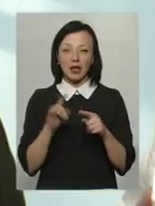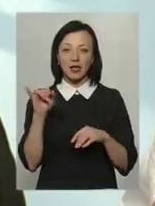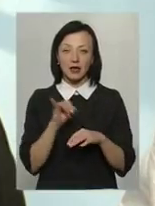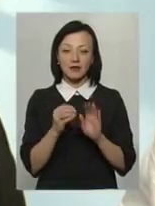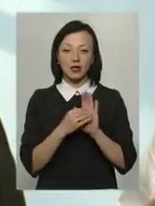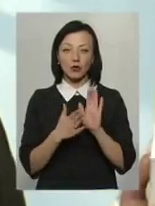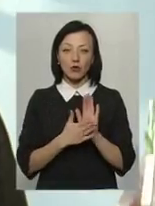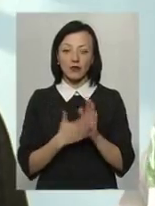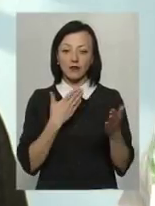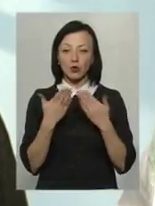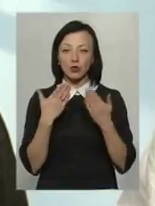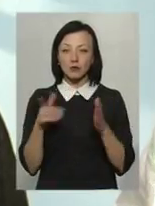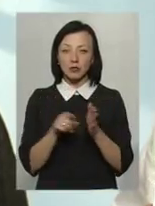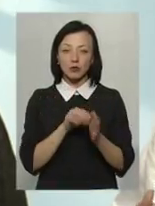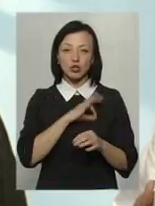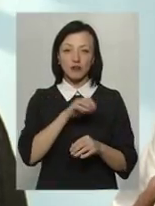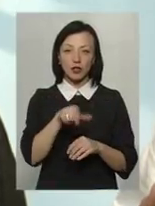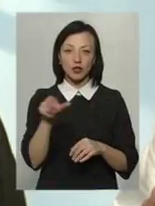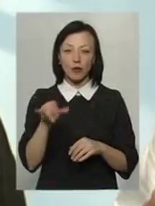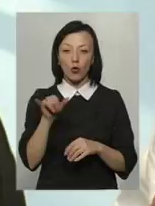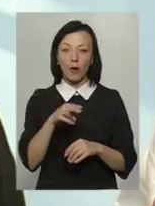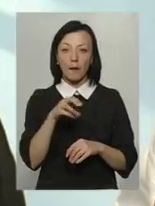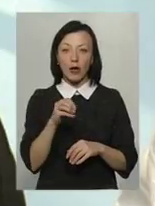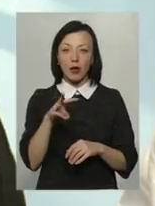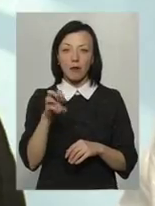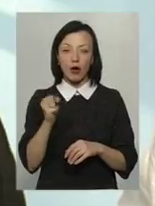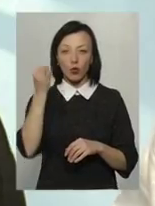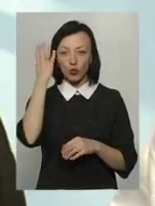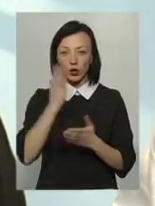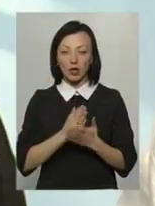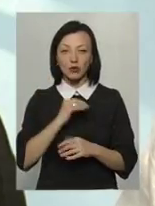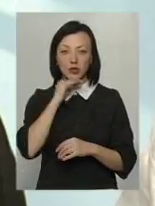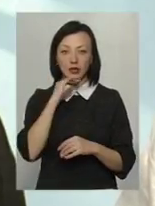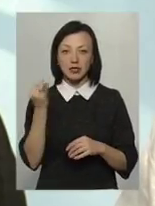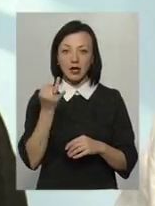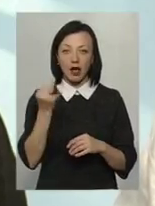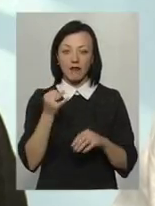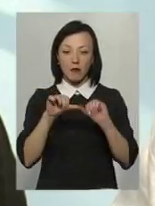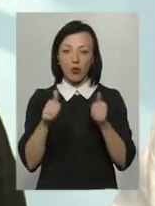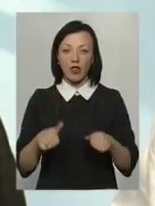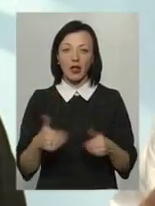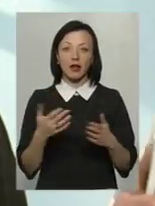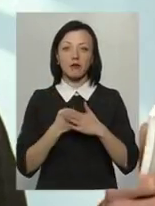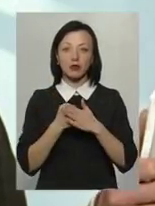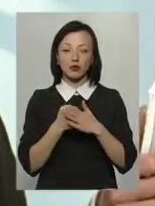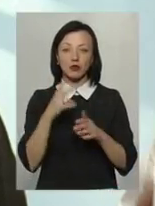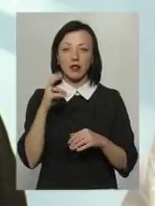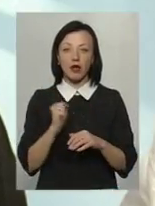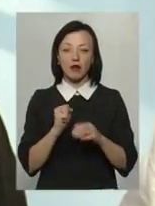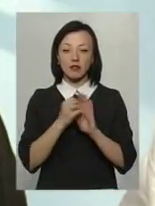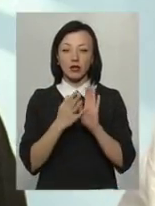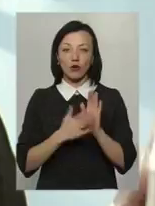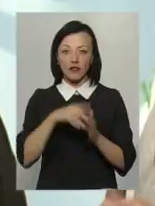взаємовідносин із споживачами. У пермакультурі є достатньо такі цікаві моделі, які базуються на встановленні